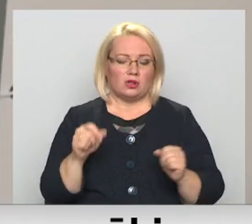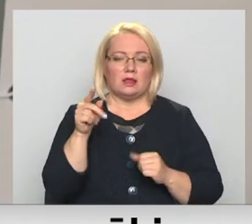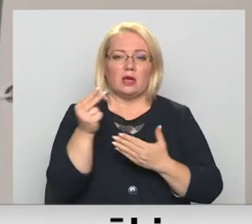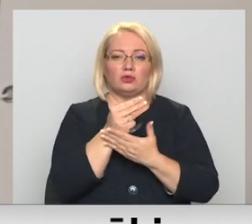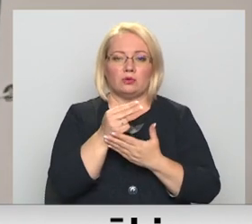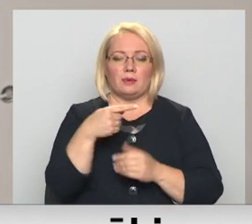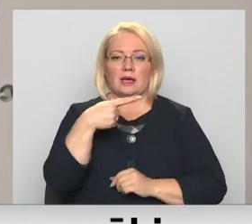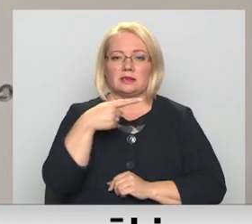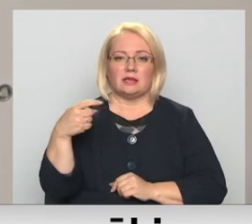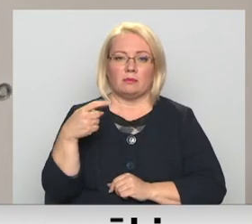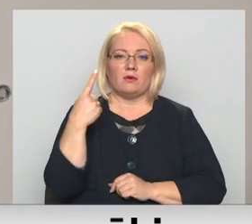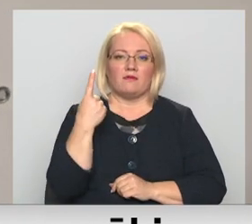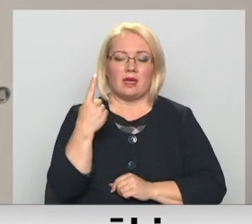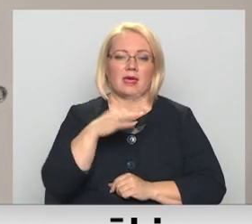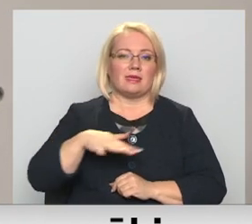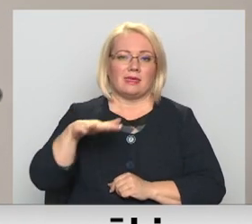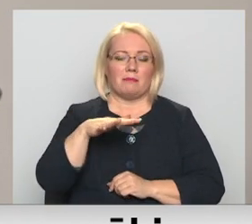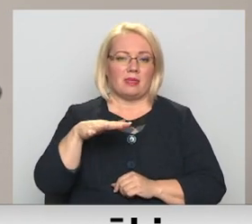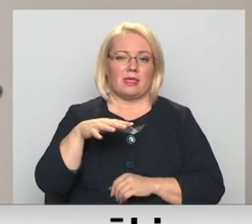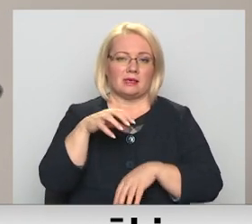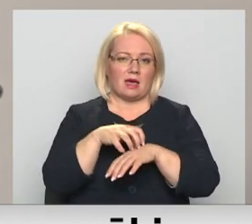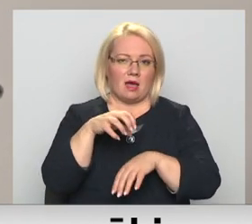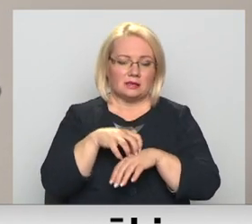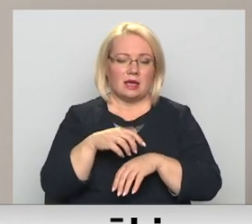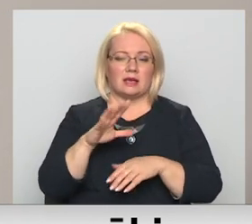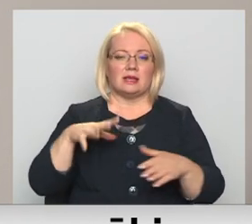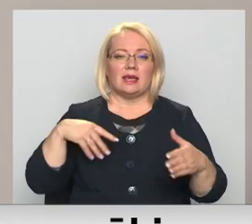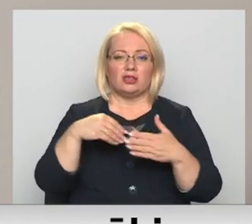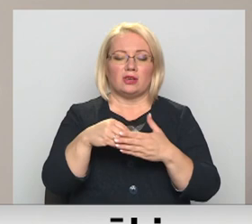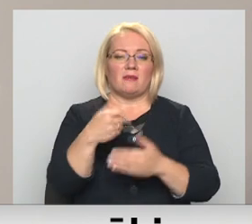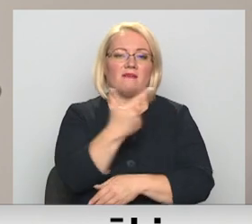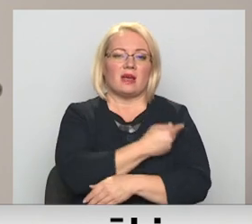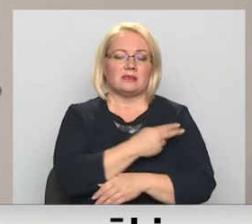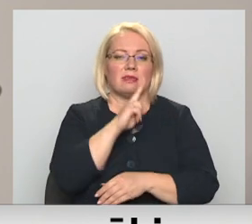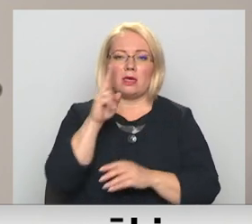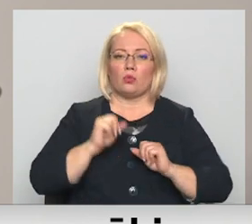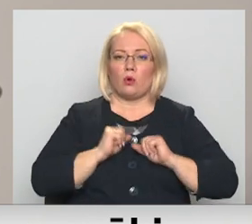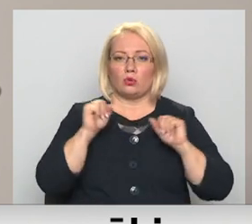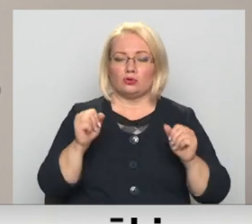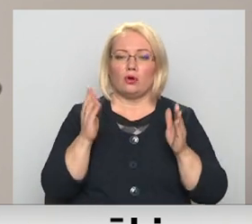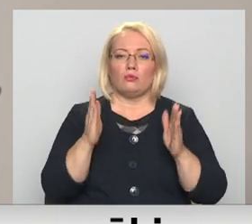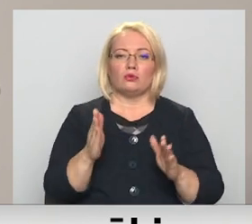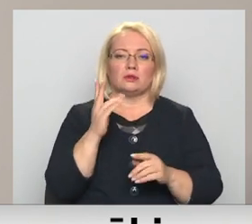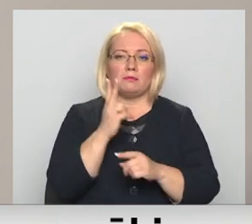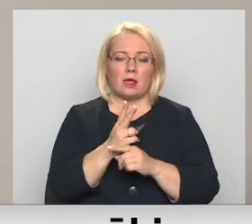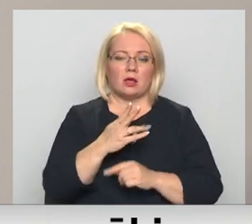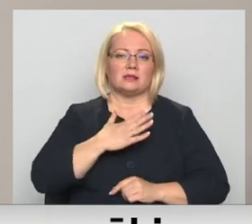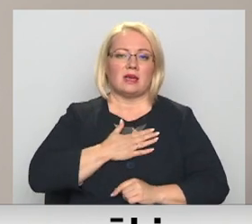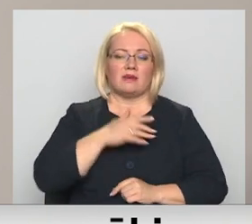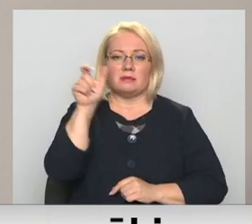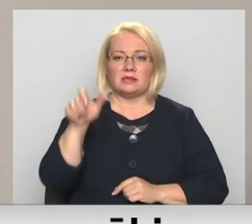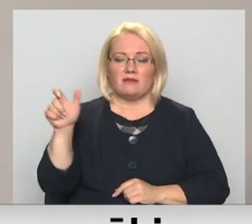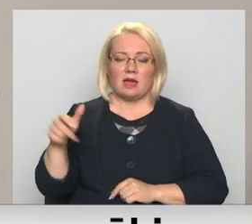arī 101 ģimenes ārsta praksē Latgalē, kas līdz šim vakcinācijas pakalpojumu nenodrošināja, būs pienākums sajam pacientiem